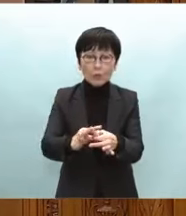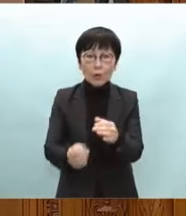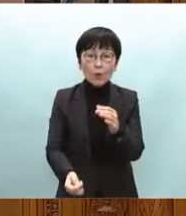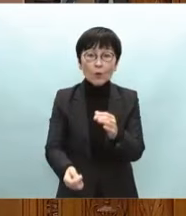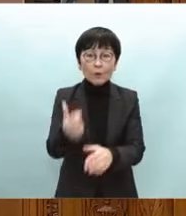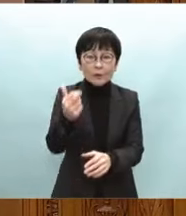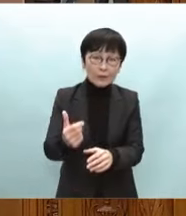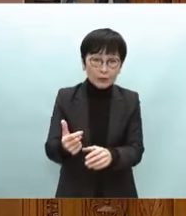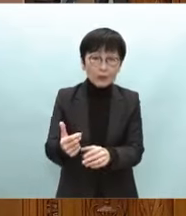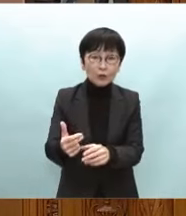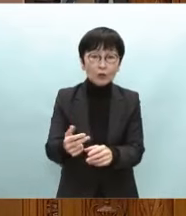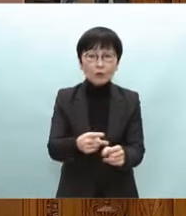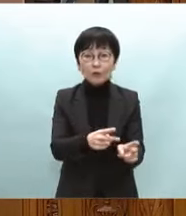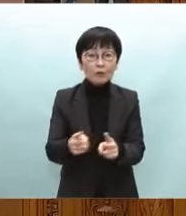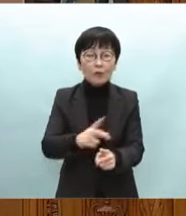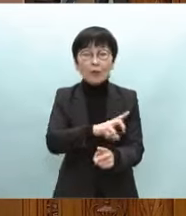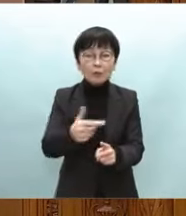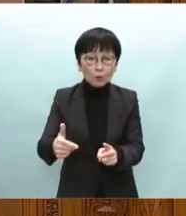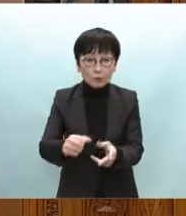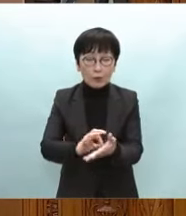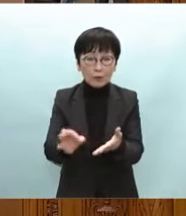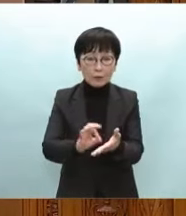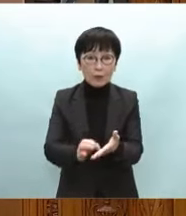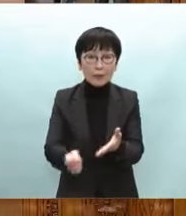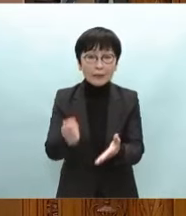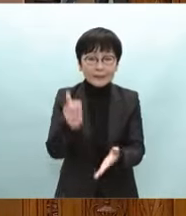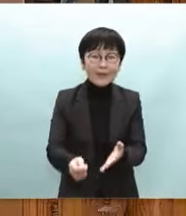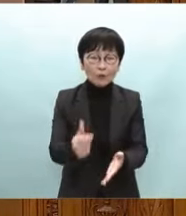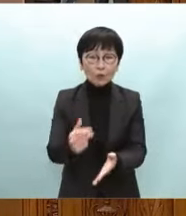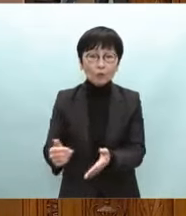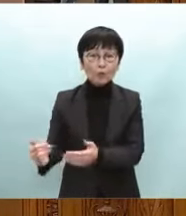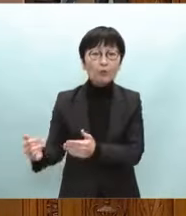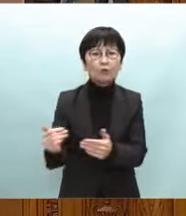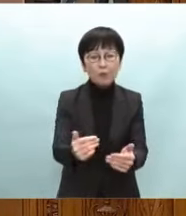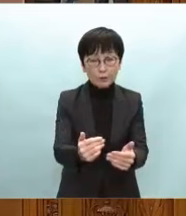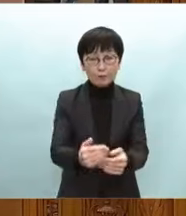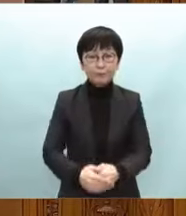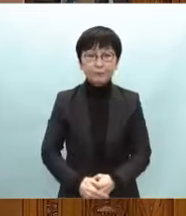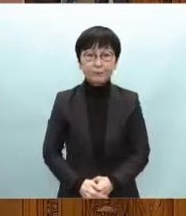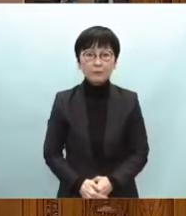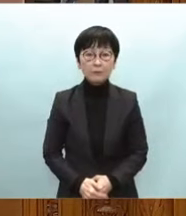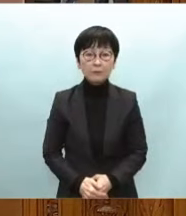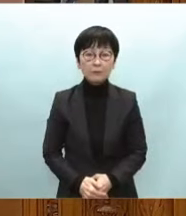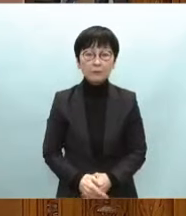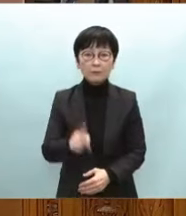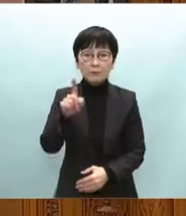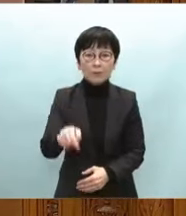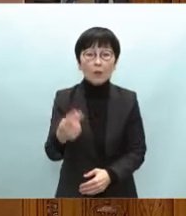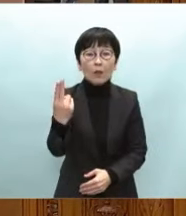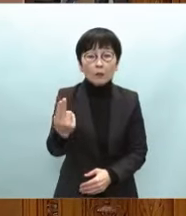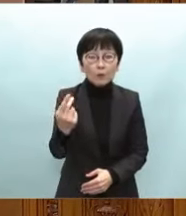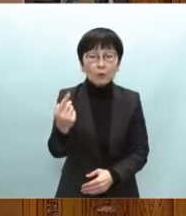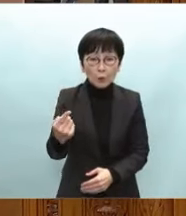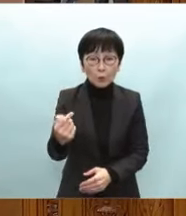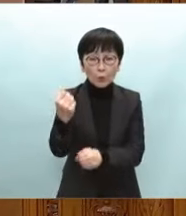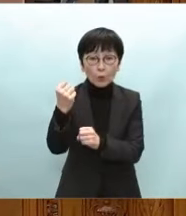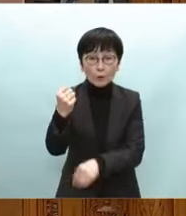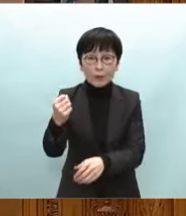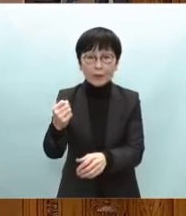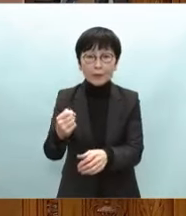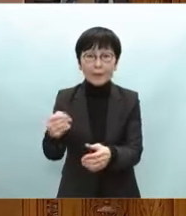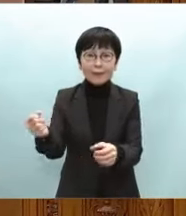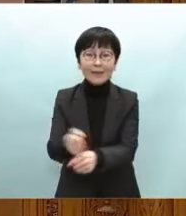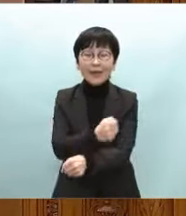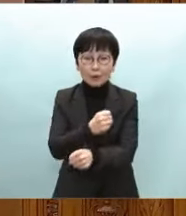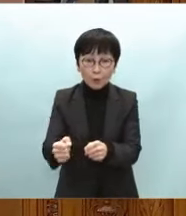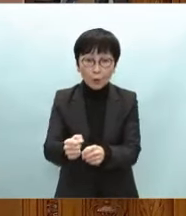性等を考慮して迅速に行うこととしております農都の基幹産業である農業